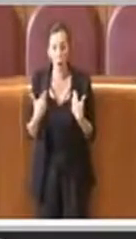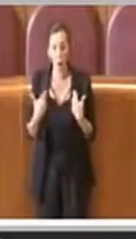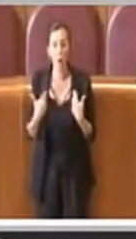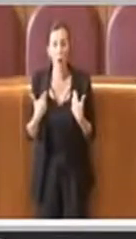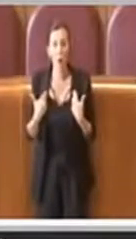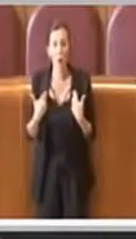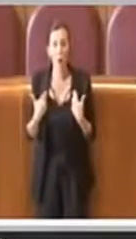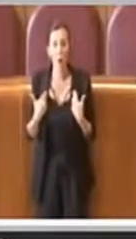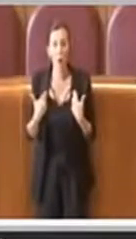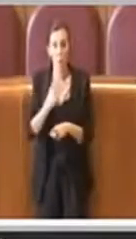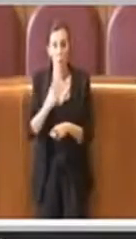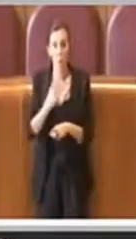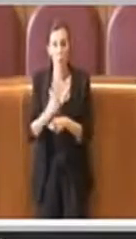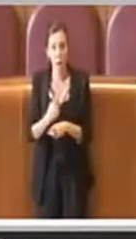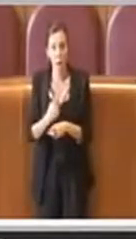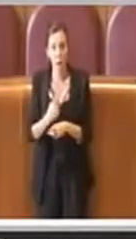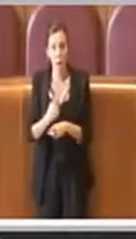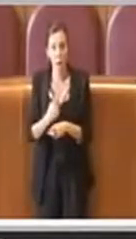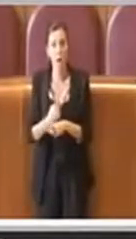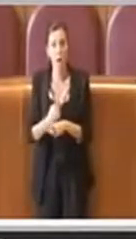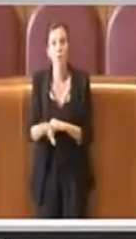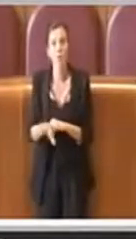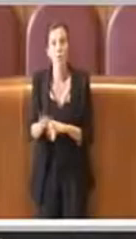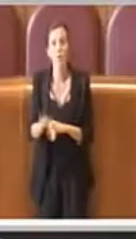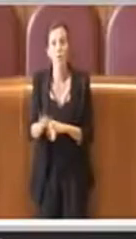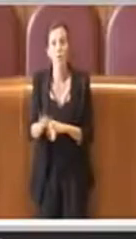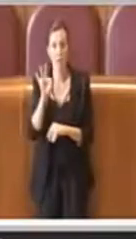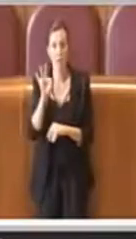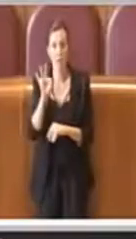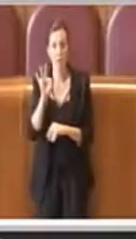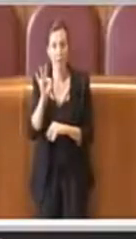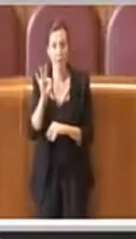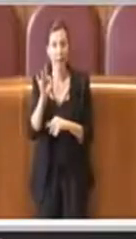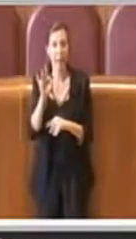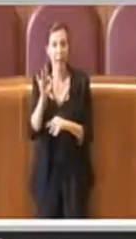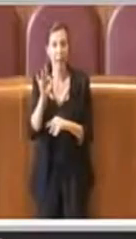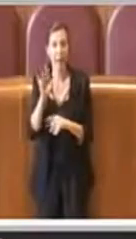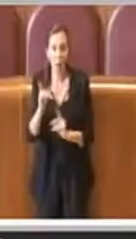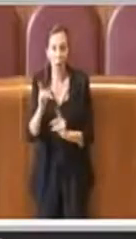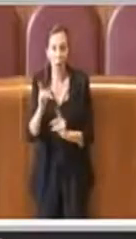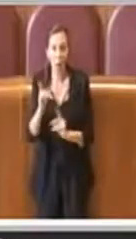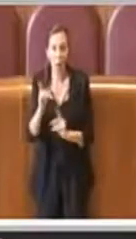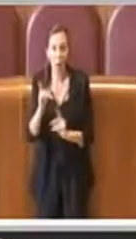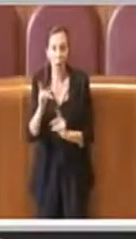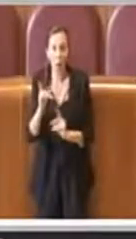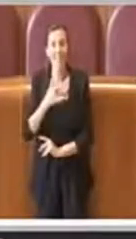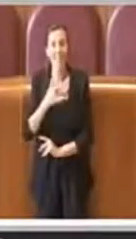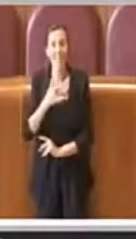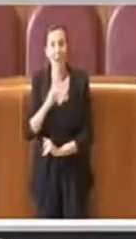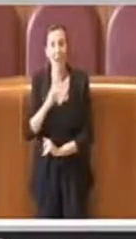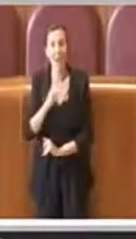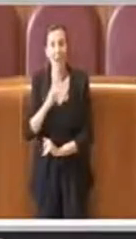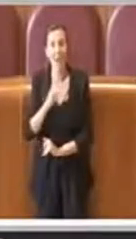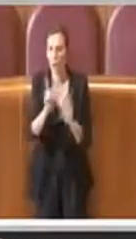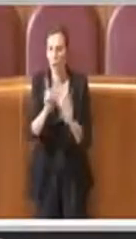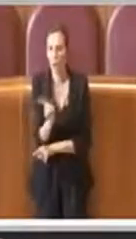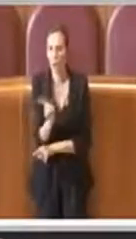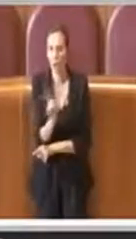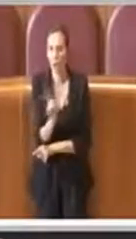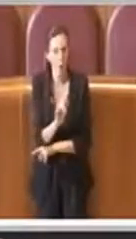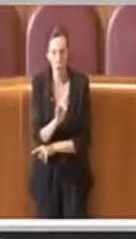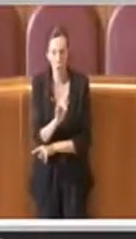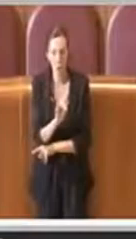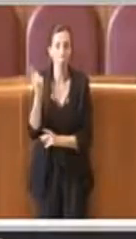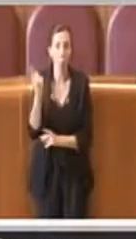a delle scelte anche di natura etica, non solo politica e questa